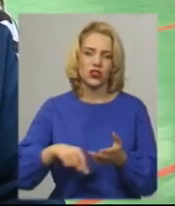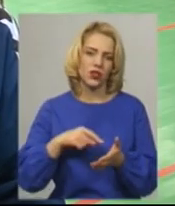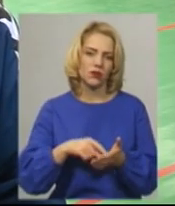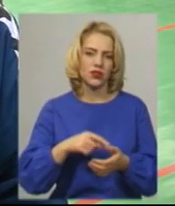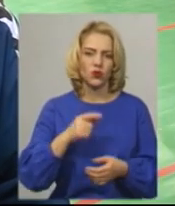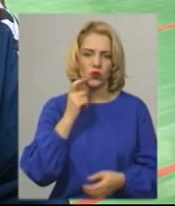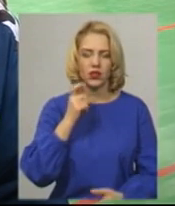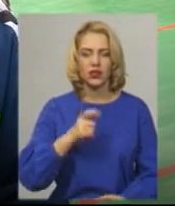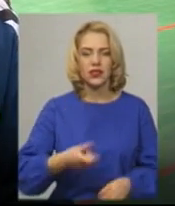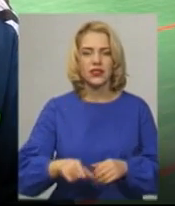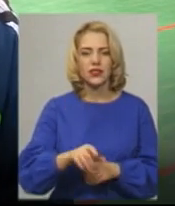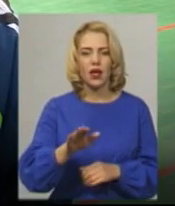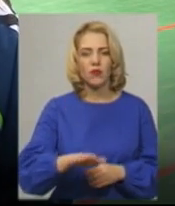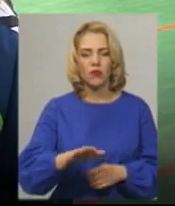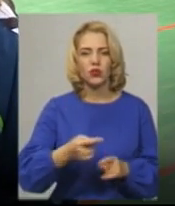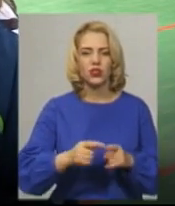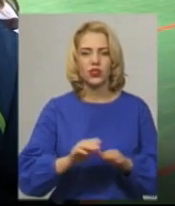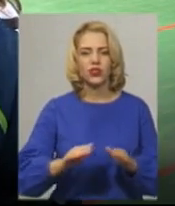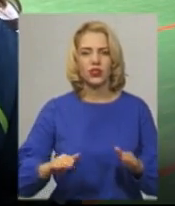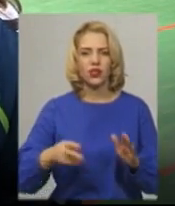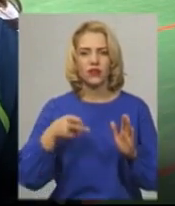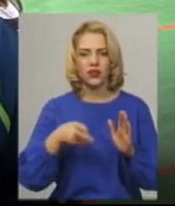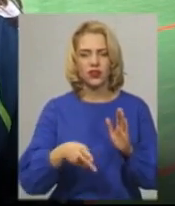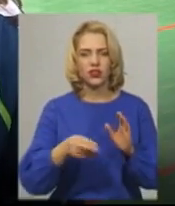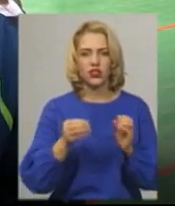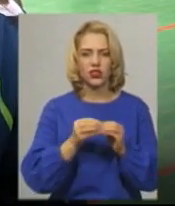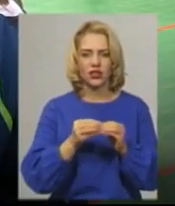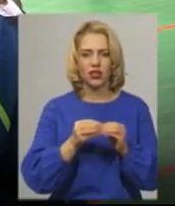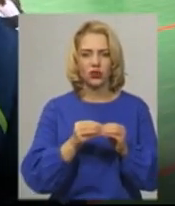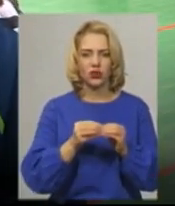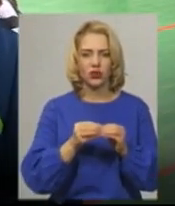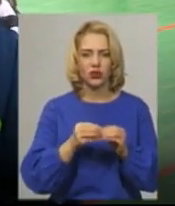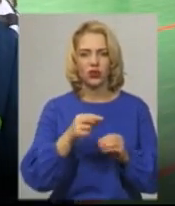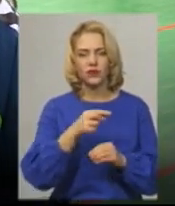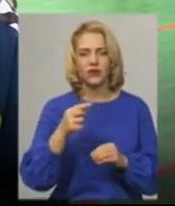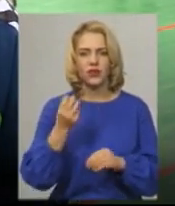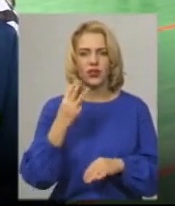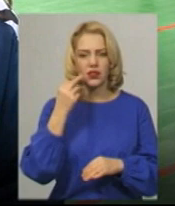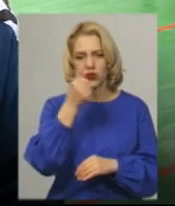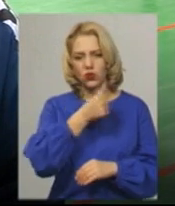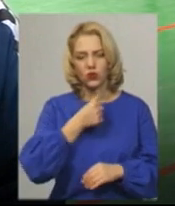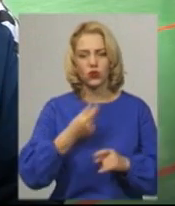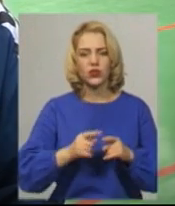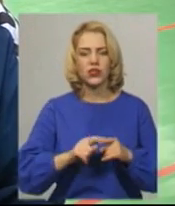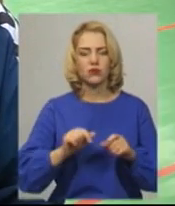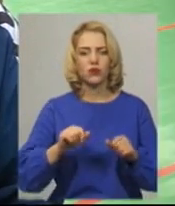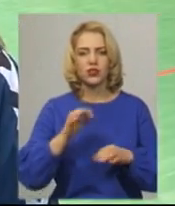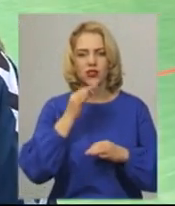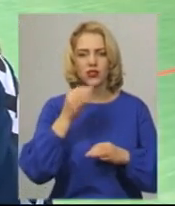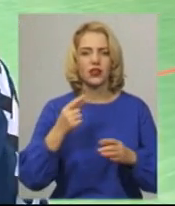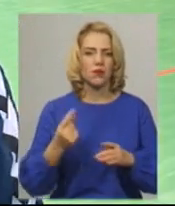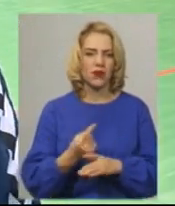Військова. Самі молодші – це дітки 2010-2013 року. Це, можна сказати,